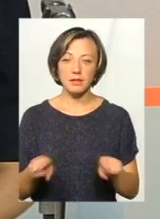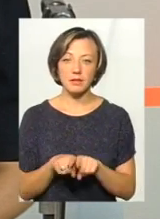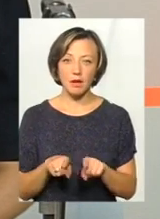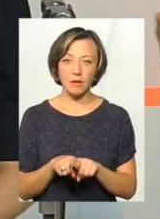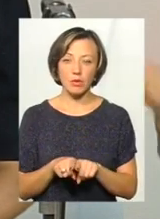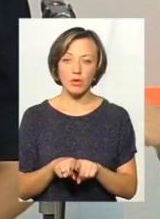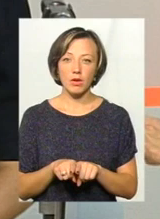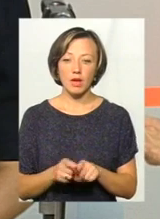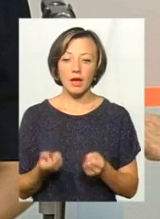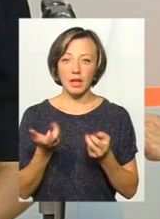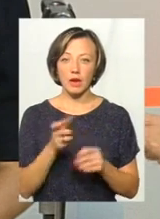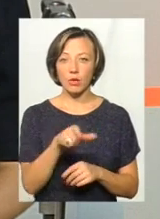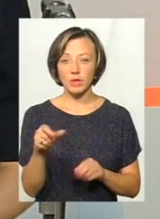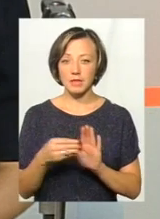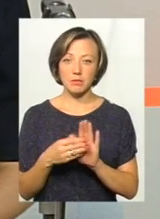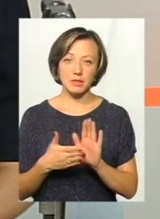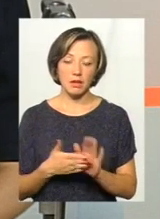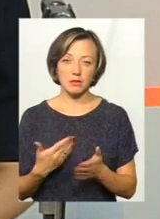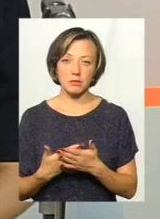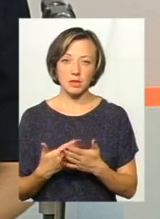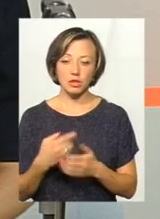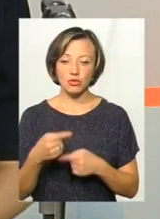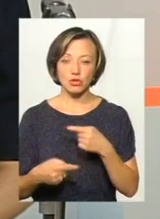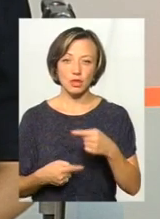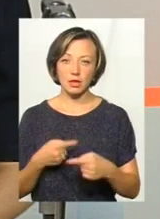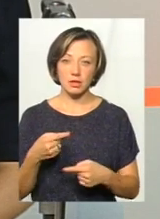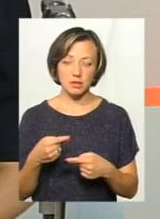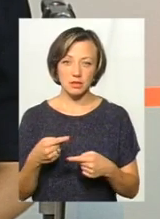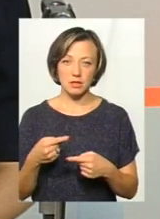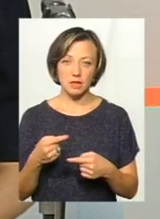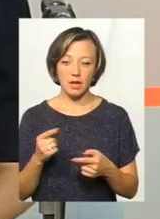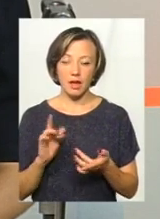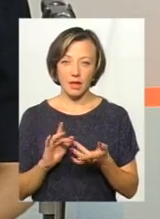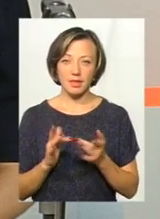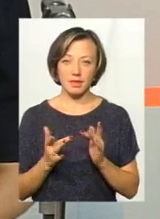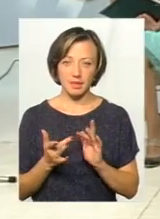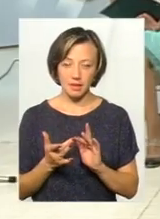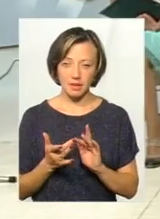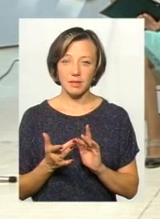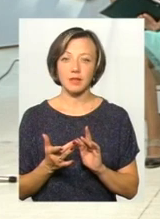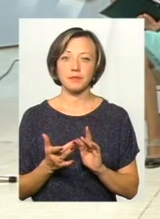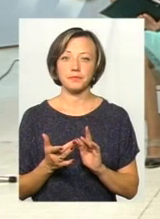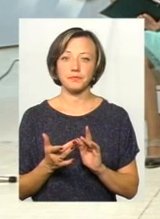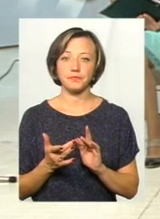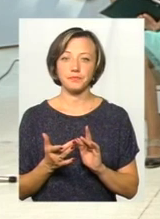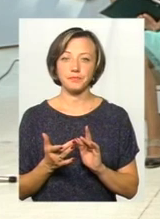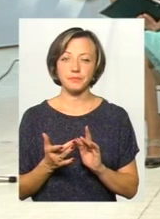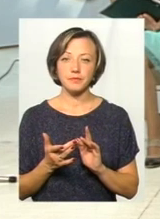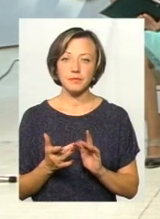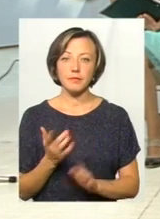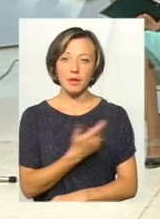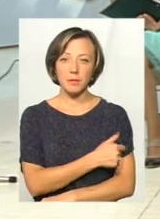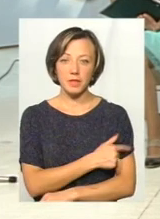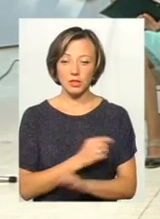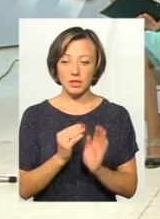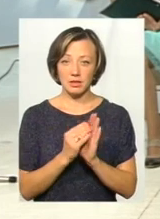кілька людей записалося, наприклад, через електронний запис. І медичний